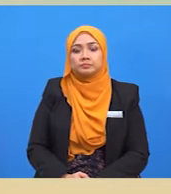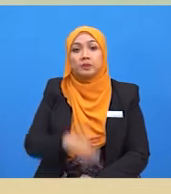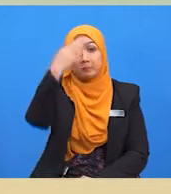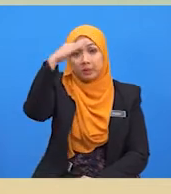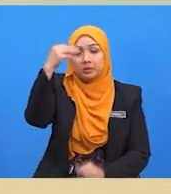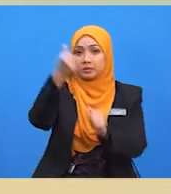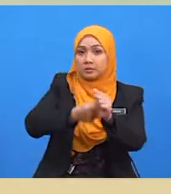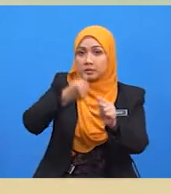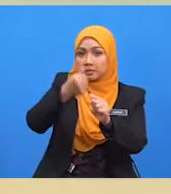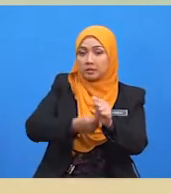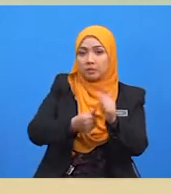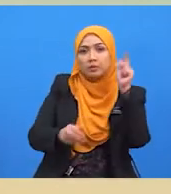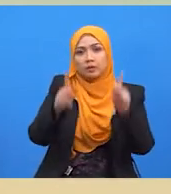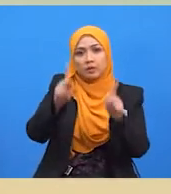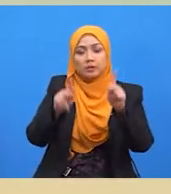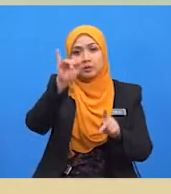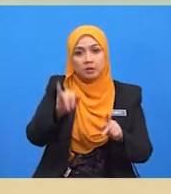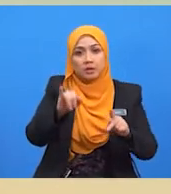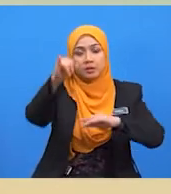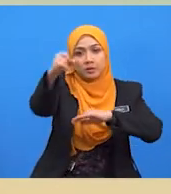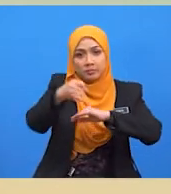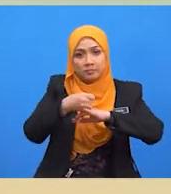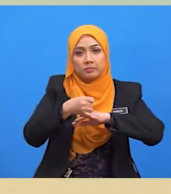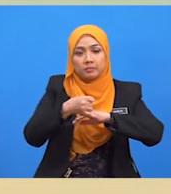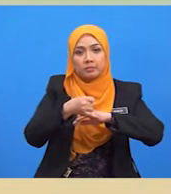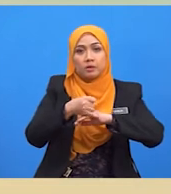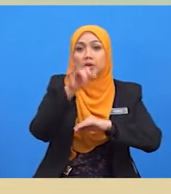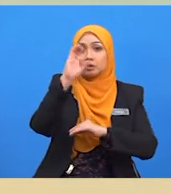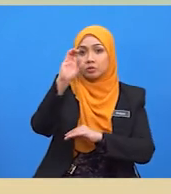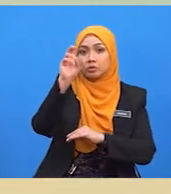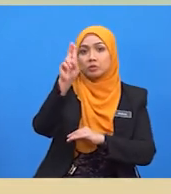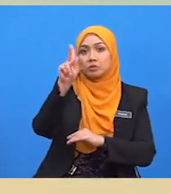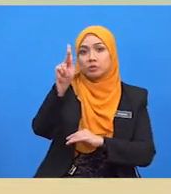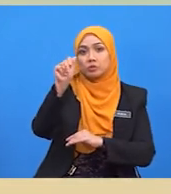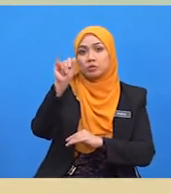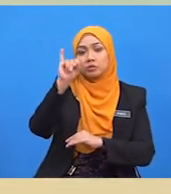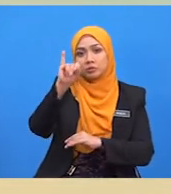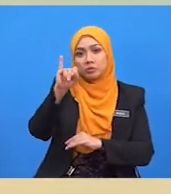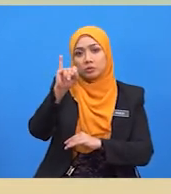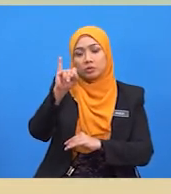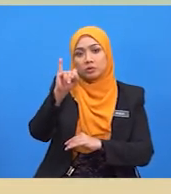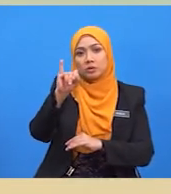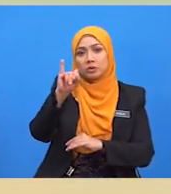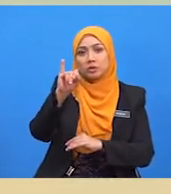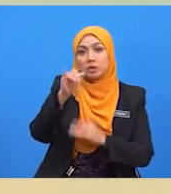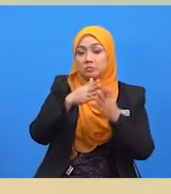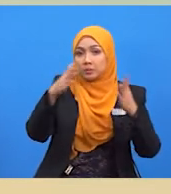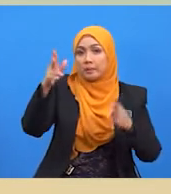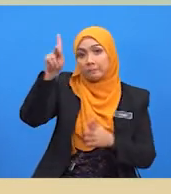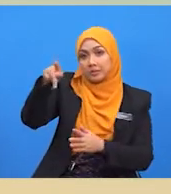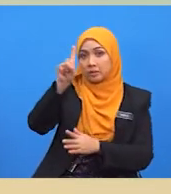bagi setiap unit kereta yang diimport, tarif yang dikenakan adalah sebesar P1